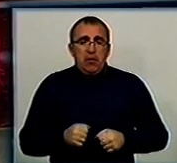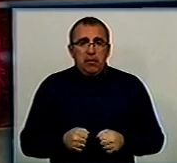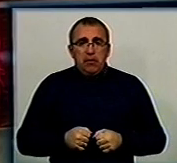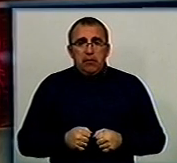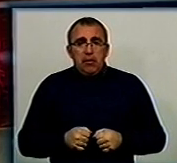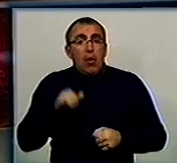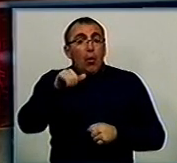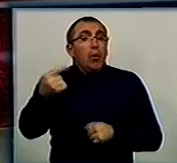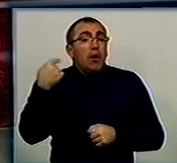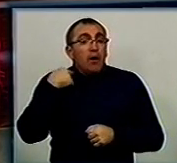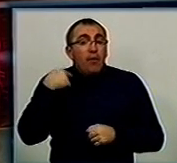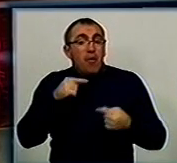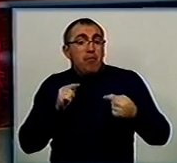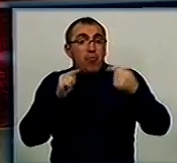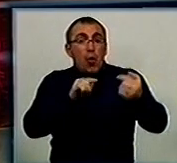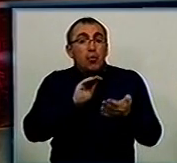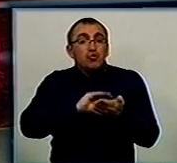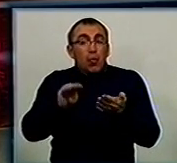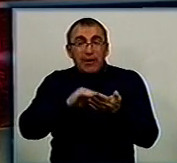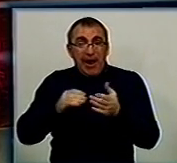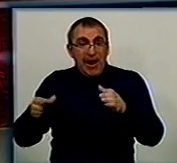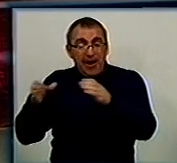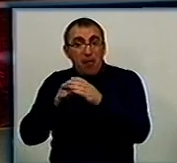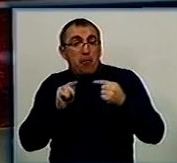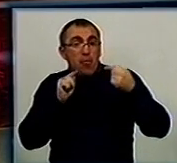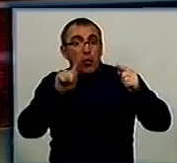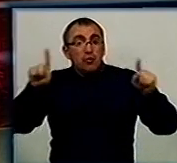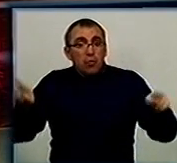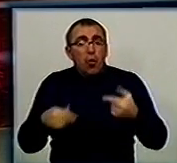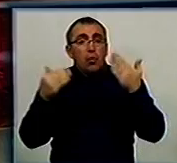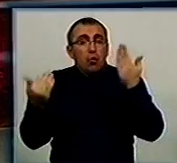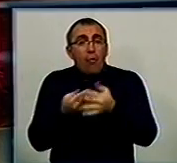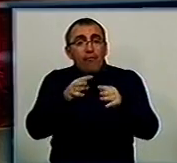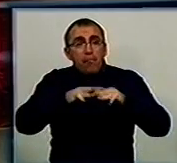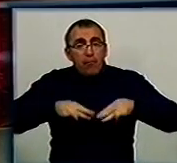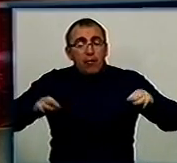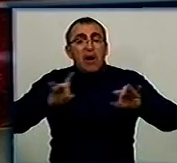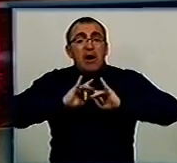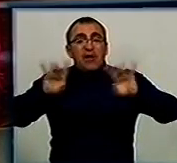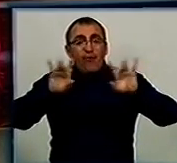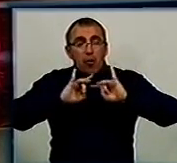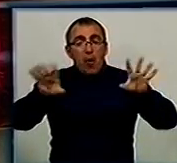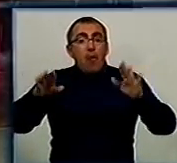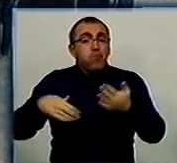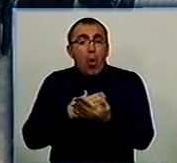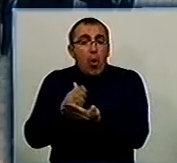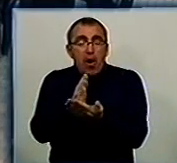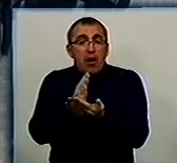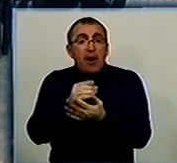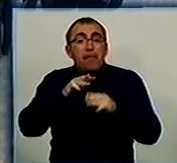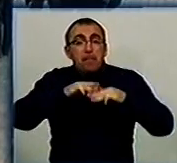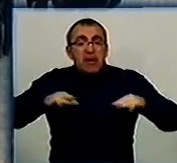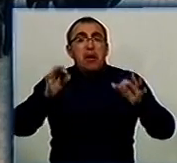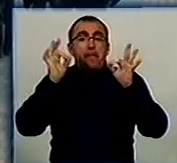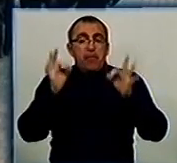У Кіровограді протестували журналісти. Вони виступили проти створення нового Міністерства інформаційної політики, так званого Міністерства